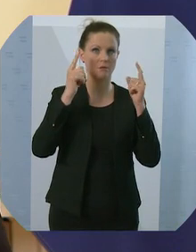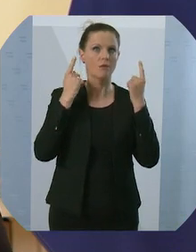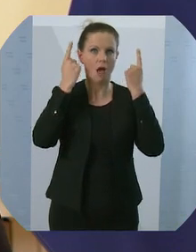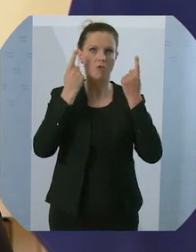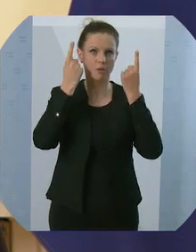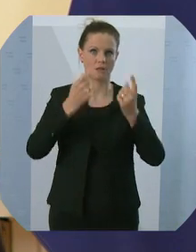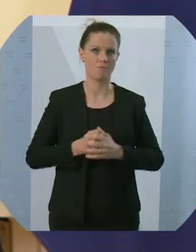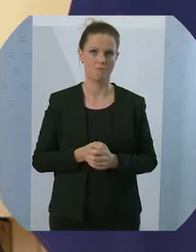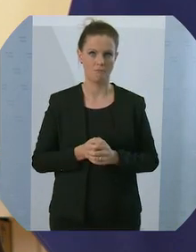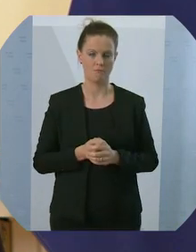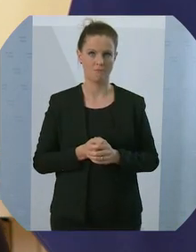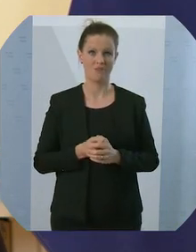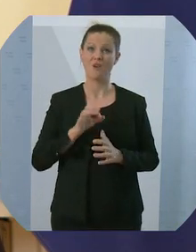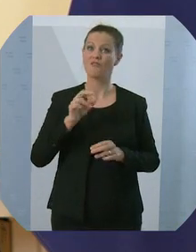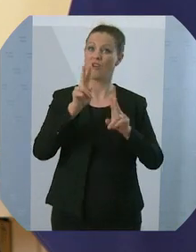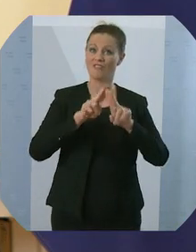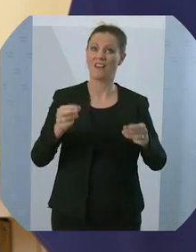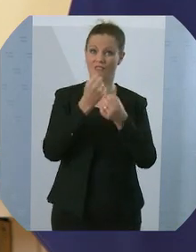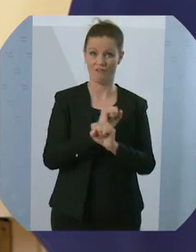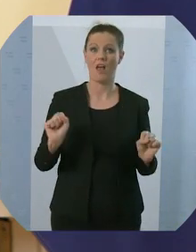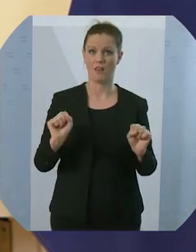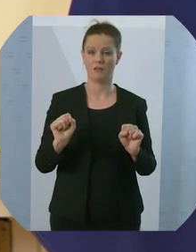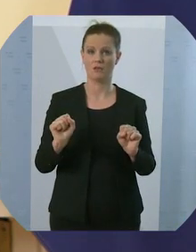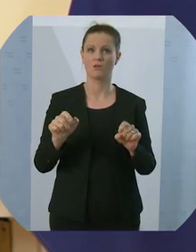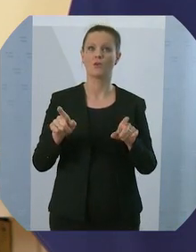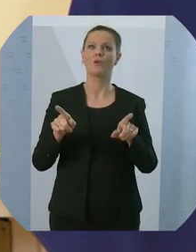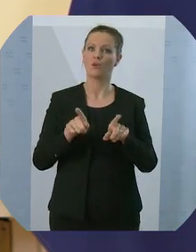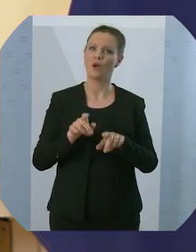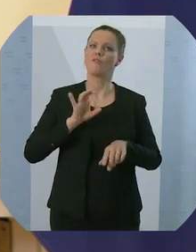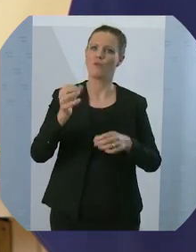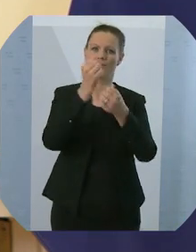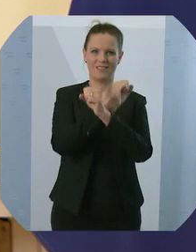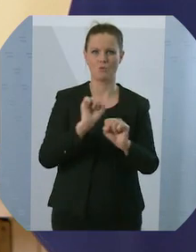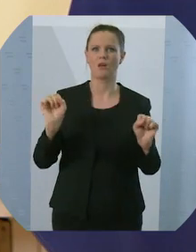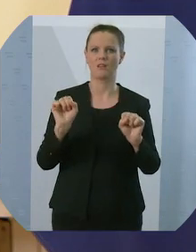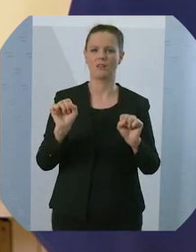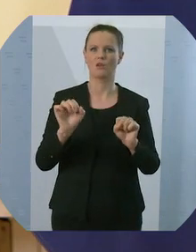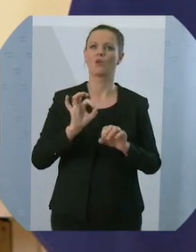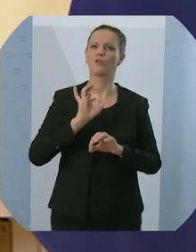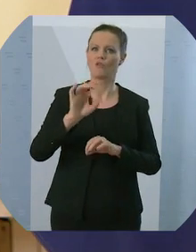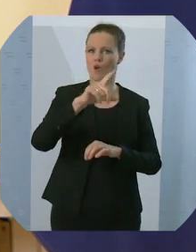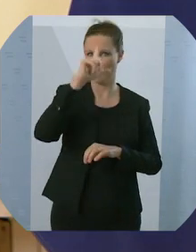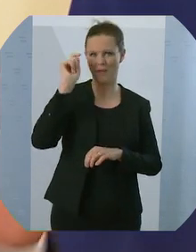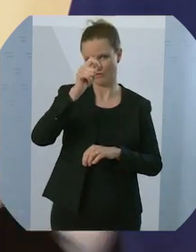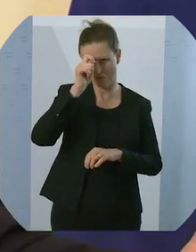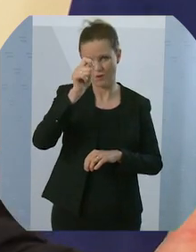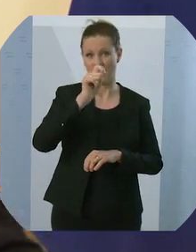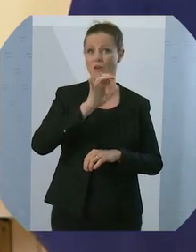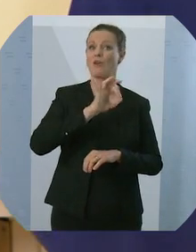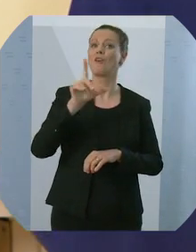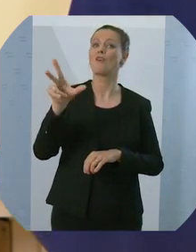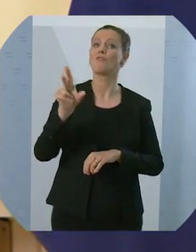für Freiheit, für die Demokratie und die Menschenwürde von allen Menschen. Und mit